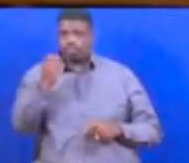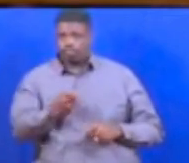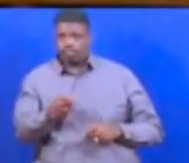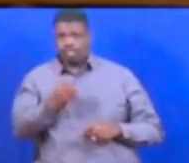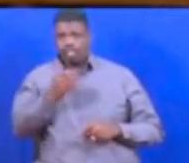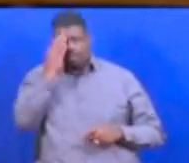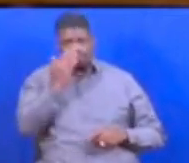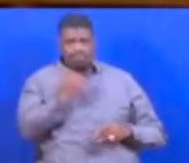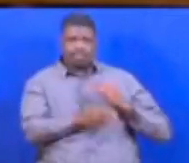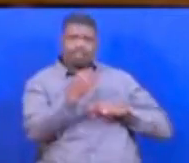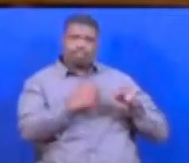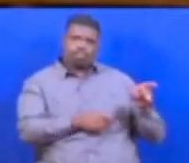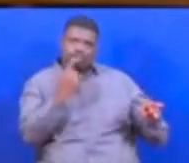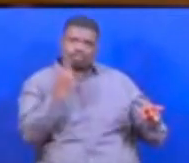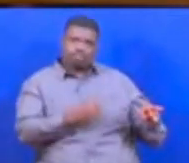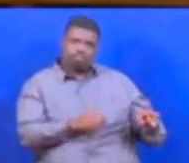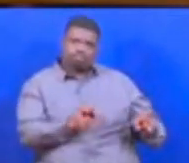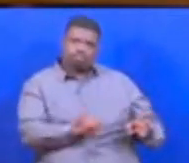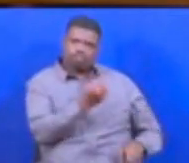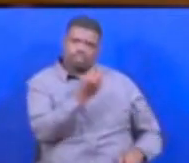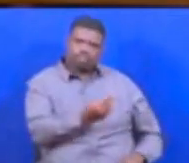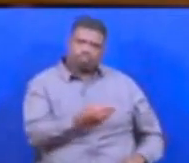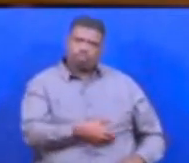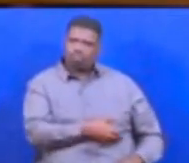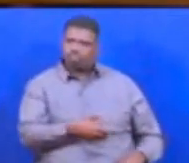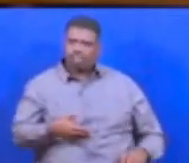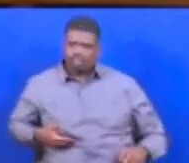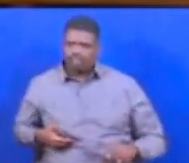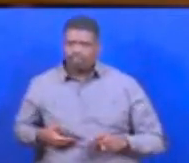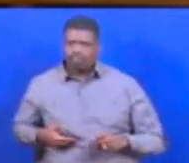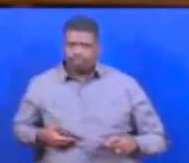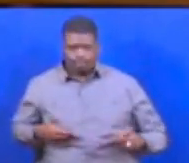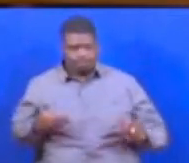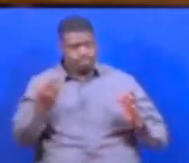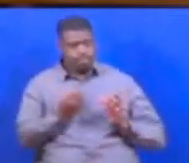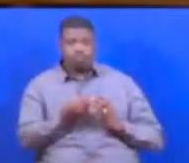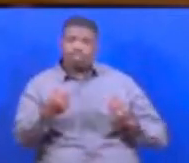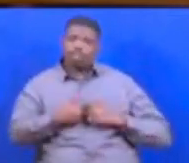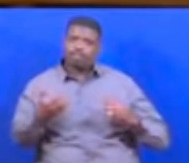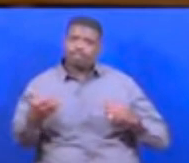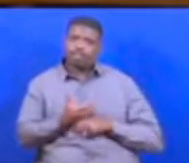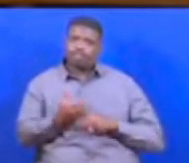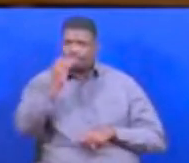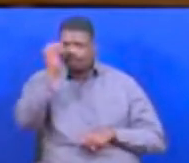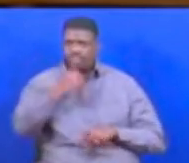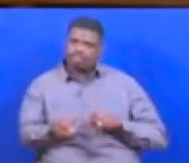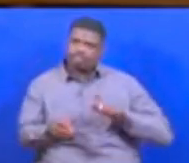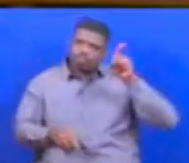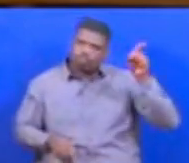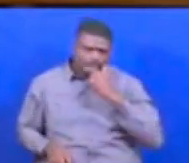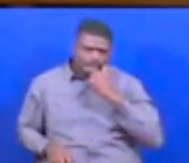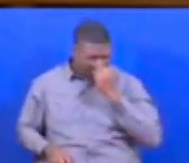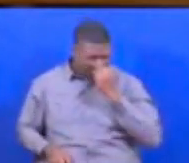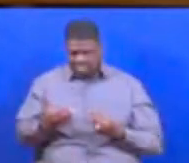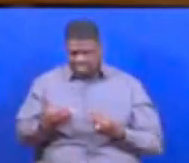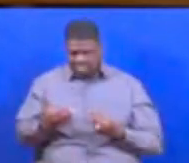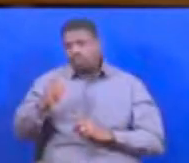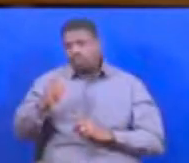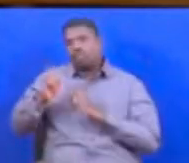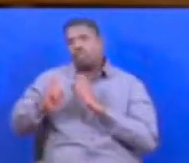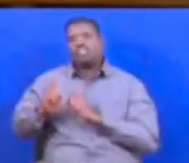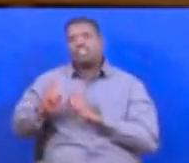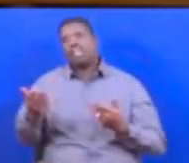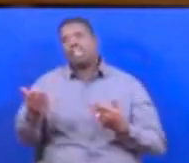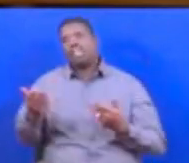nikienda kule huyo atapigua milion 30 operation akijia pamoja yanakua na mimi nitapata pasenti kubwa sasa hapa tunashindana na ukuta